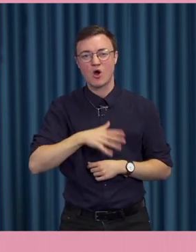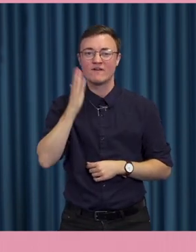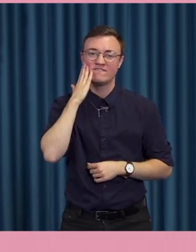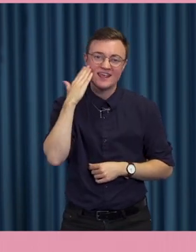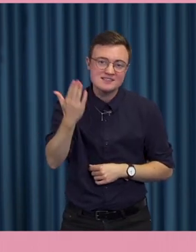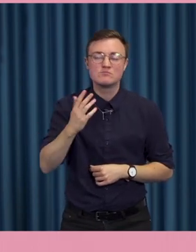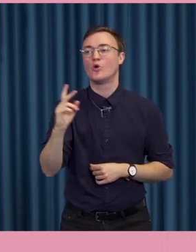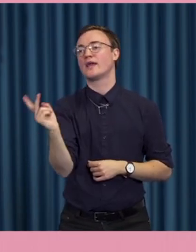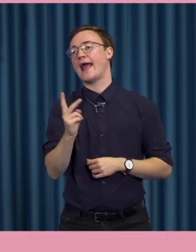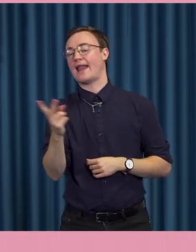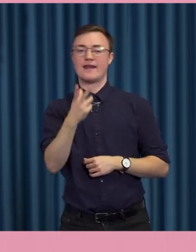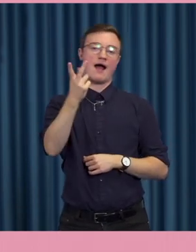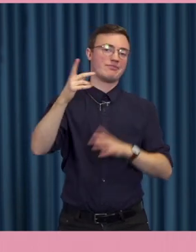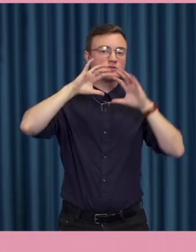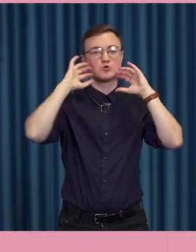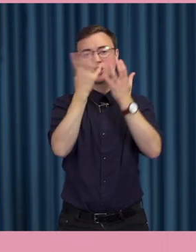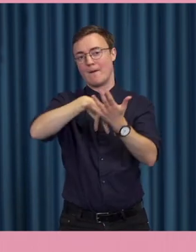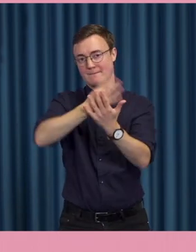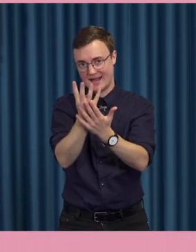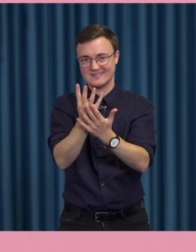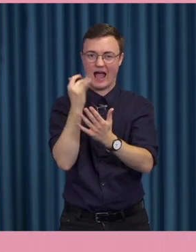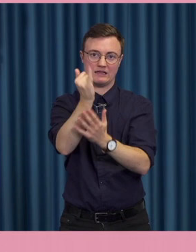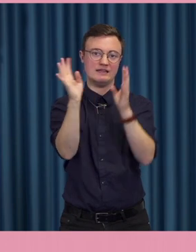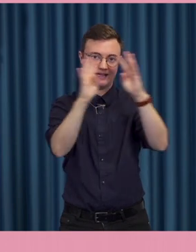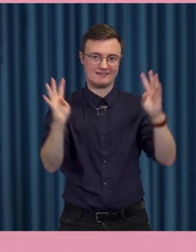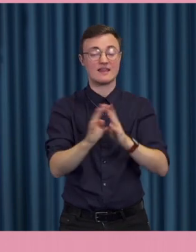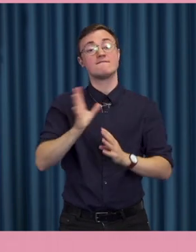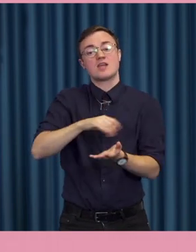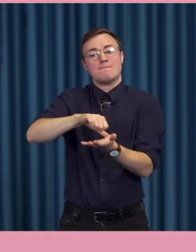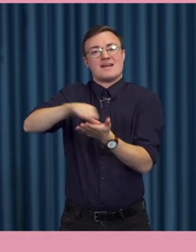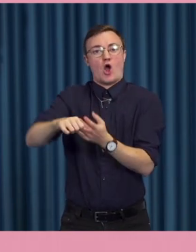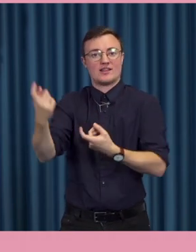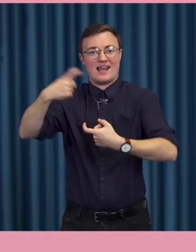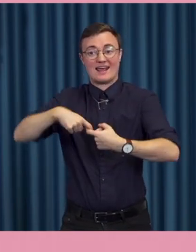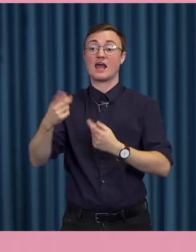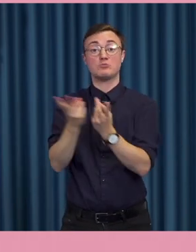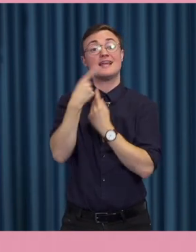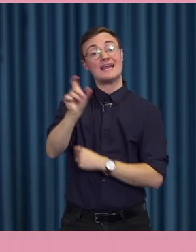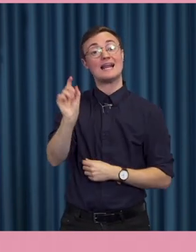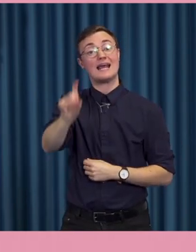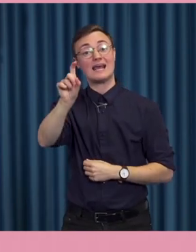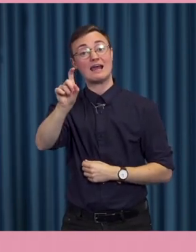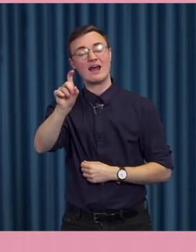något annat socialt media online. Det finns ju betalda länkar som man väljer att klicka på. Det kan vara